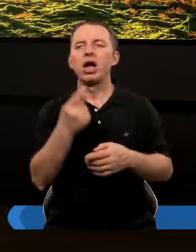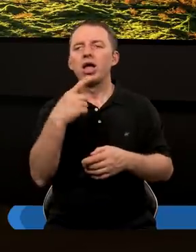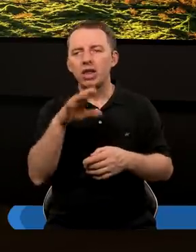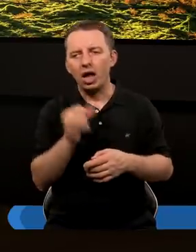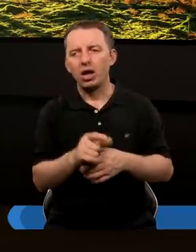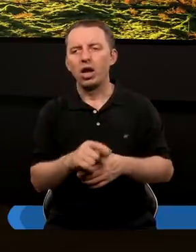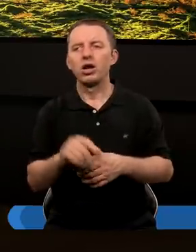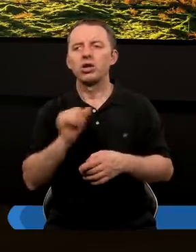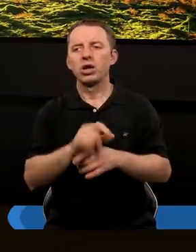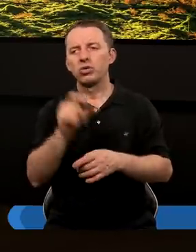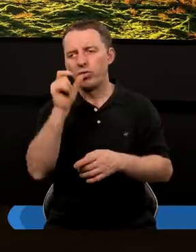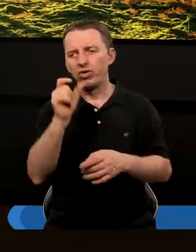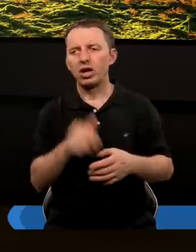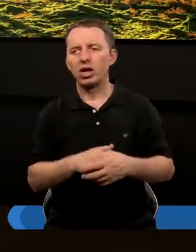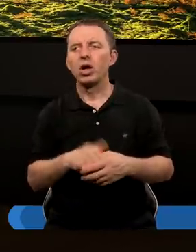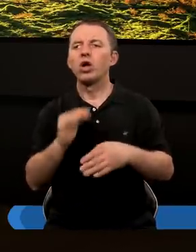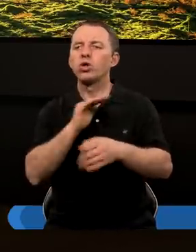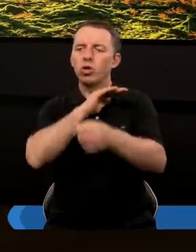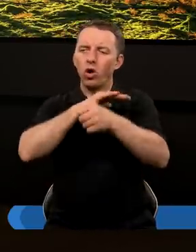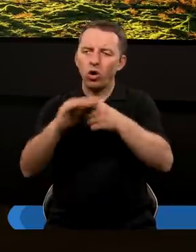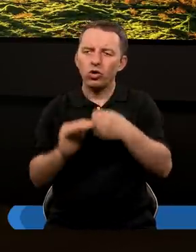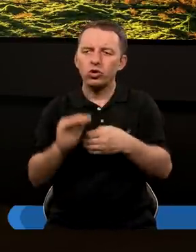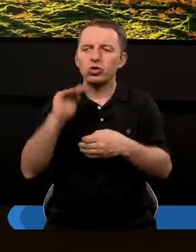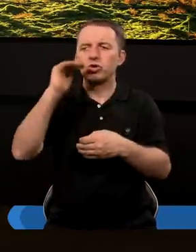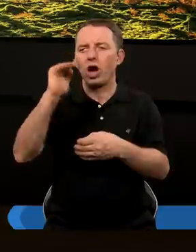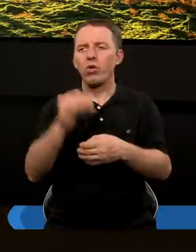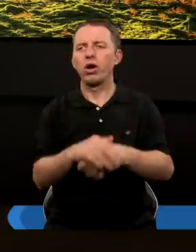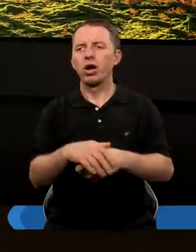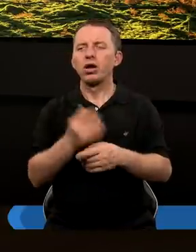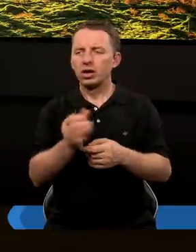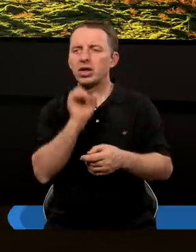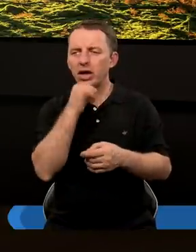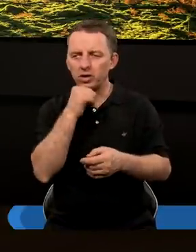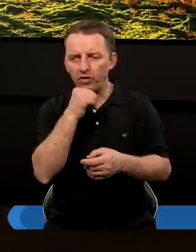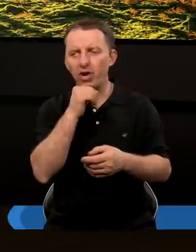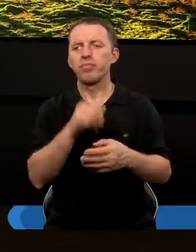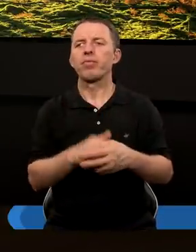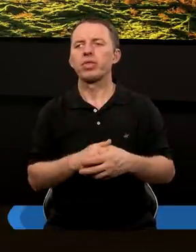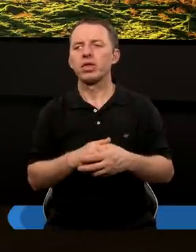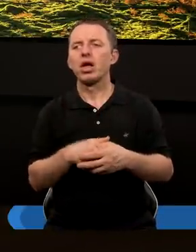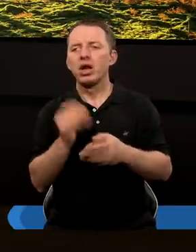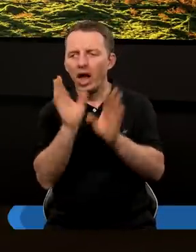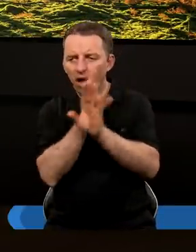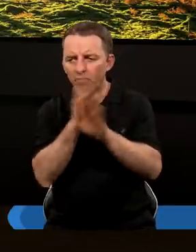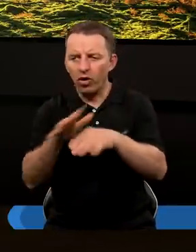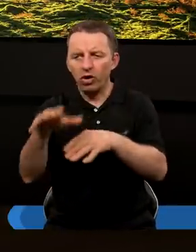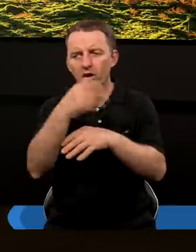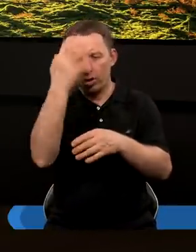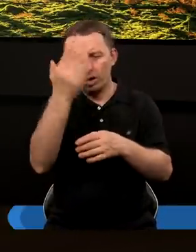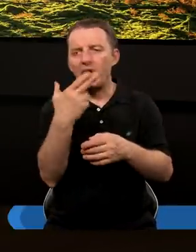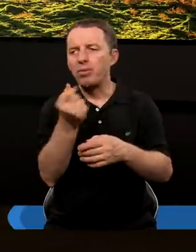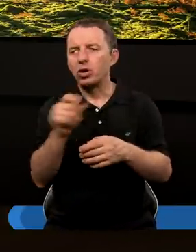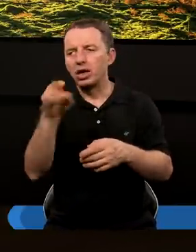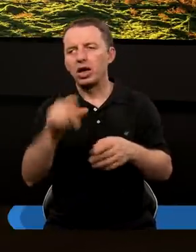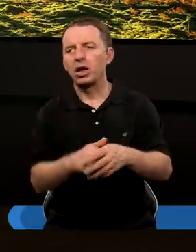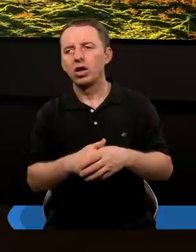Daniel jest już człowiekiem dojrzałym, być może w tym czasie już sędziwym. Zmiana dworu to już nie jest dwór